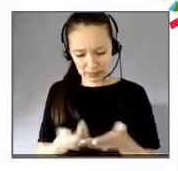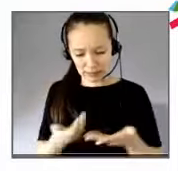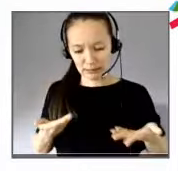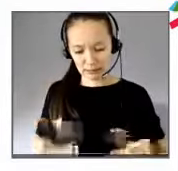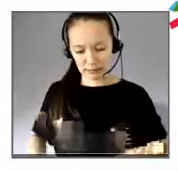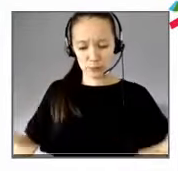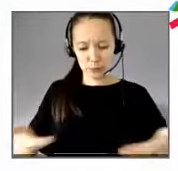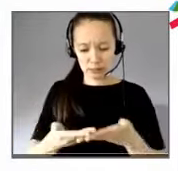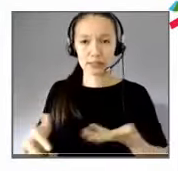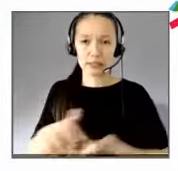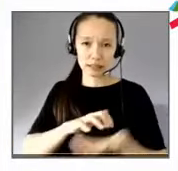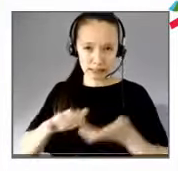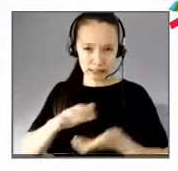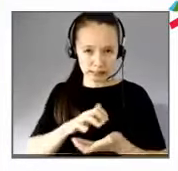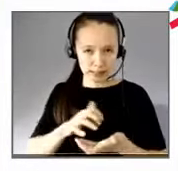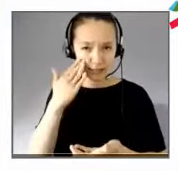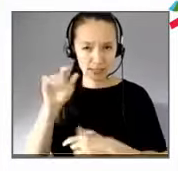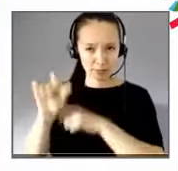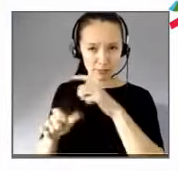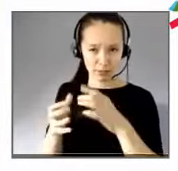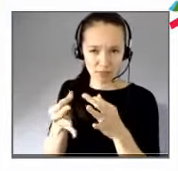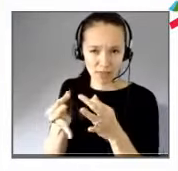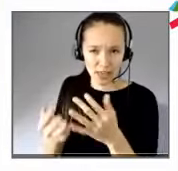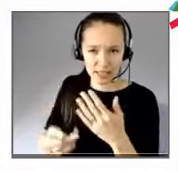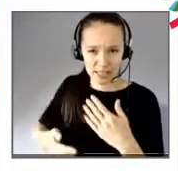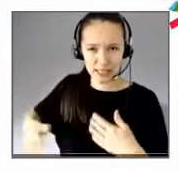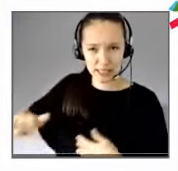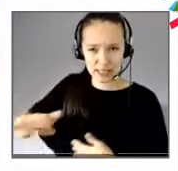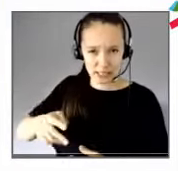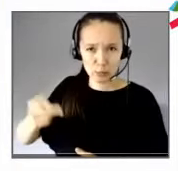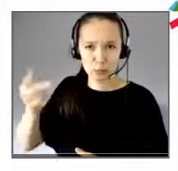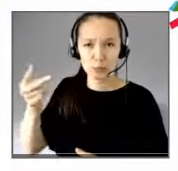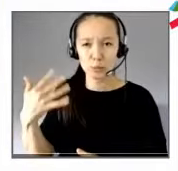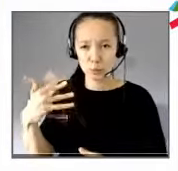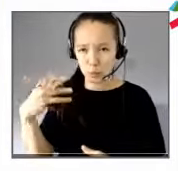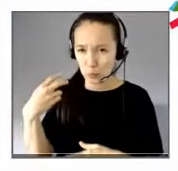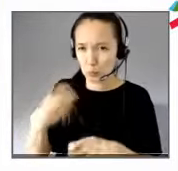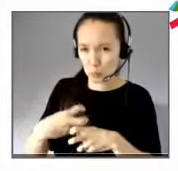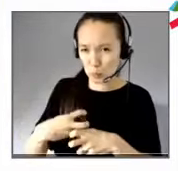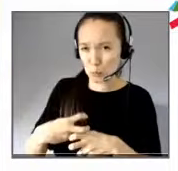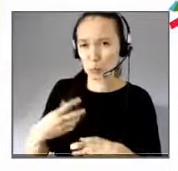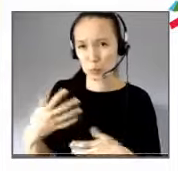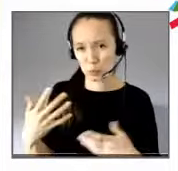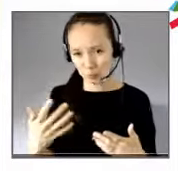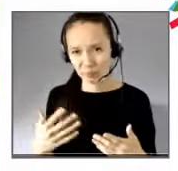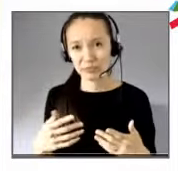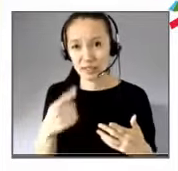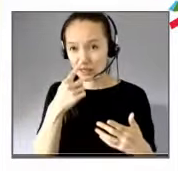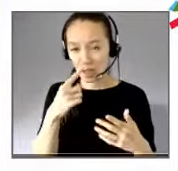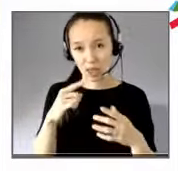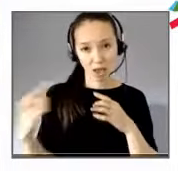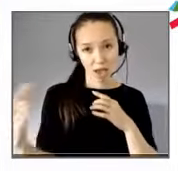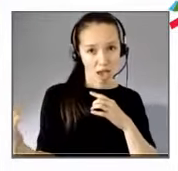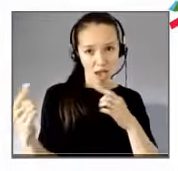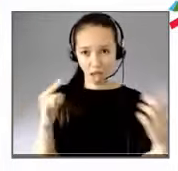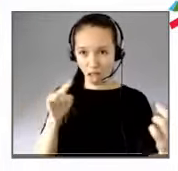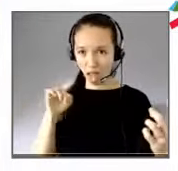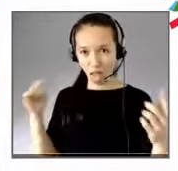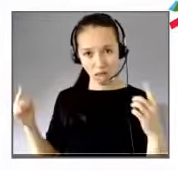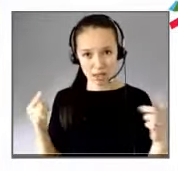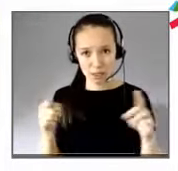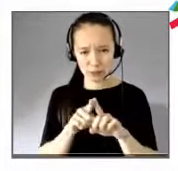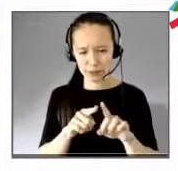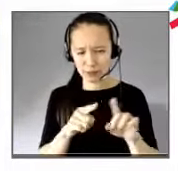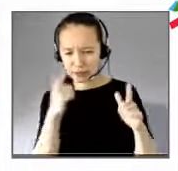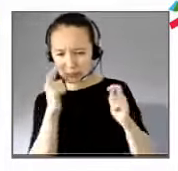fragiles ont vécu et continuent de vivre durement ce temps d'éclatement, d'éloignement, de méfiance et aussi de